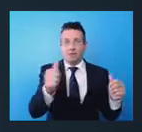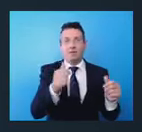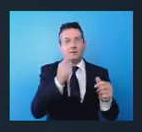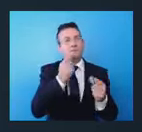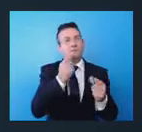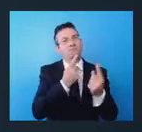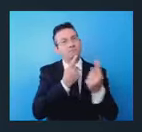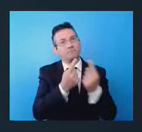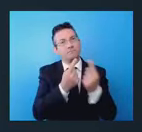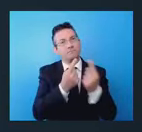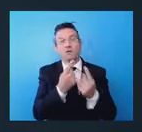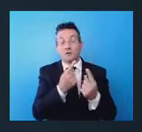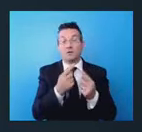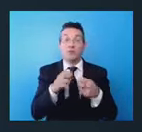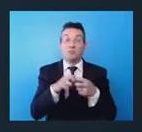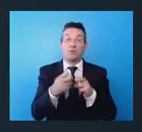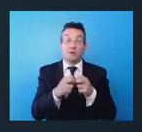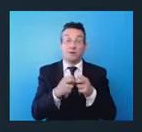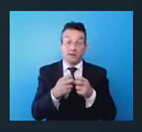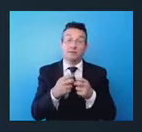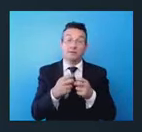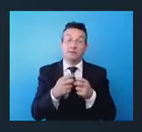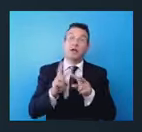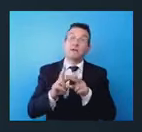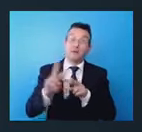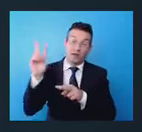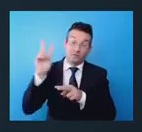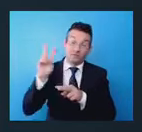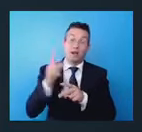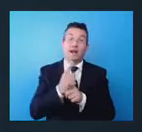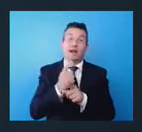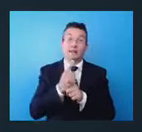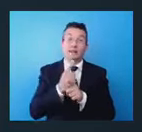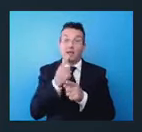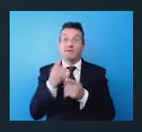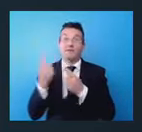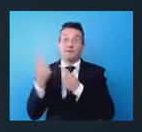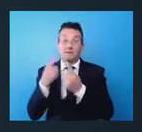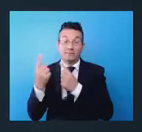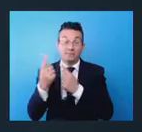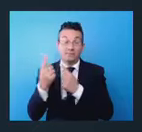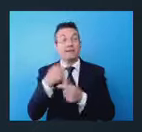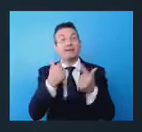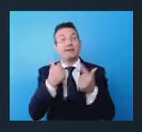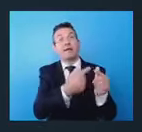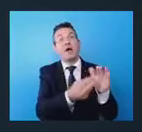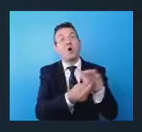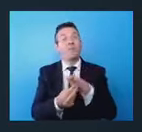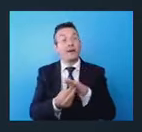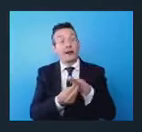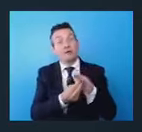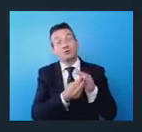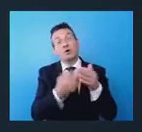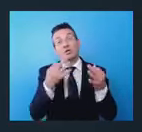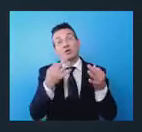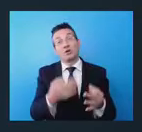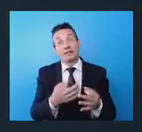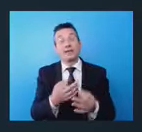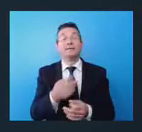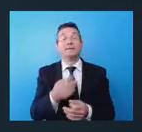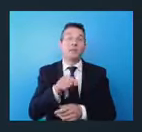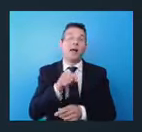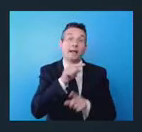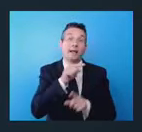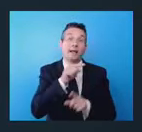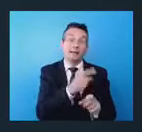essere affrontate e risolte a livello nazionale per dare certezza agli operatori, ma non c'è dubbio che anche lì bisogna